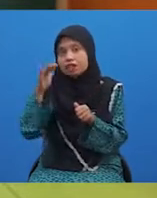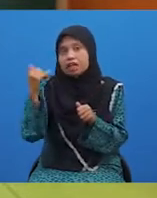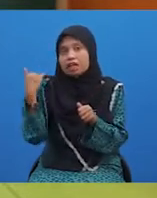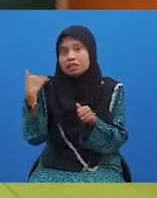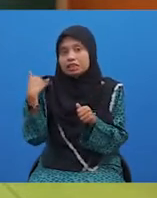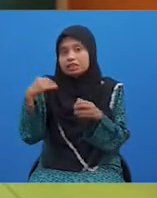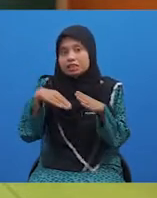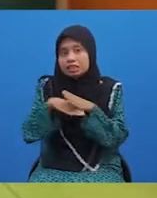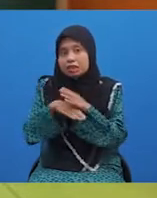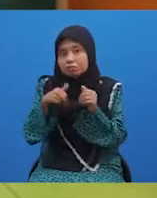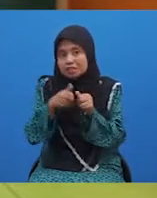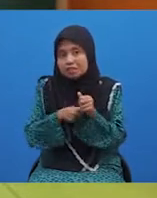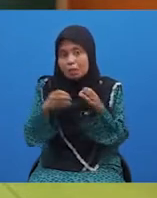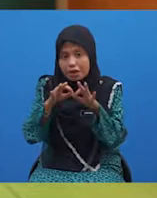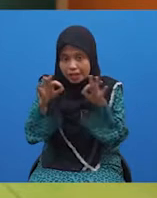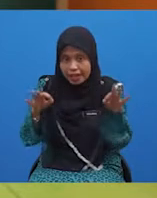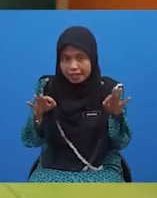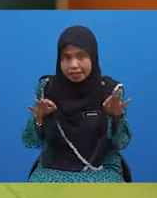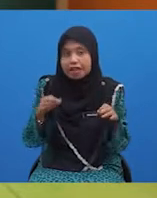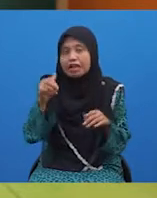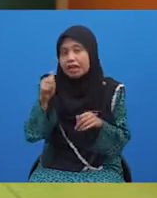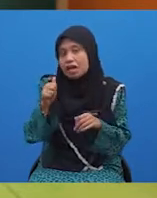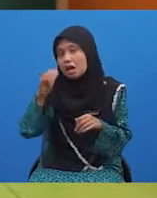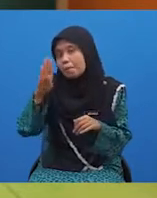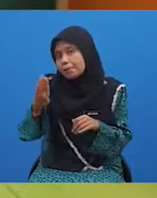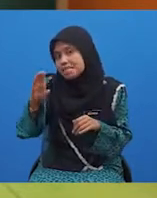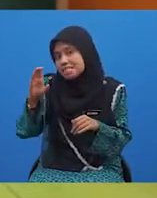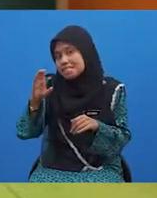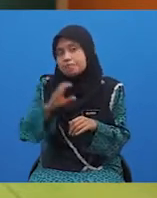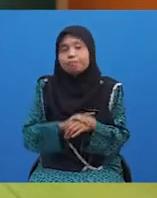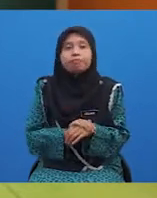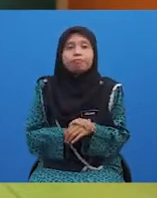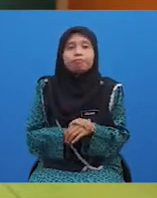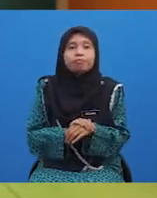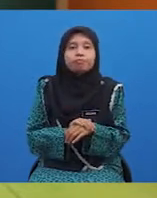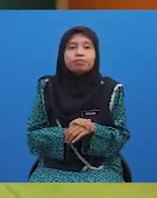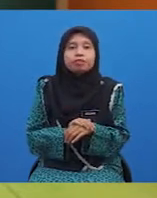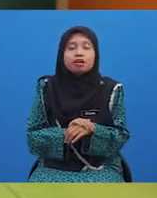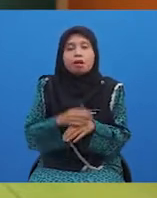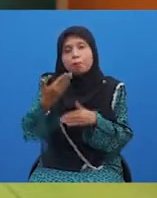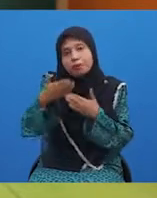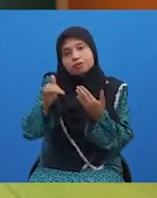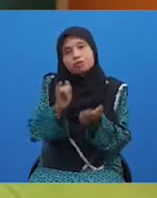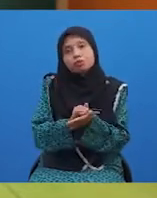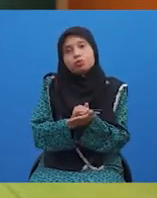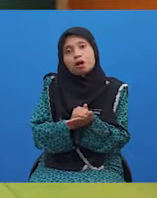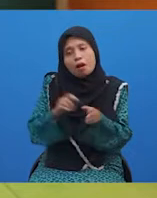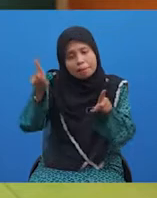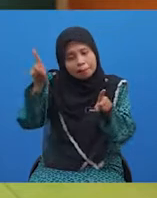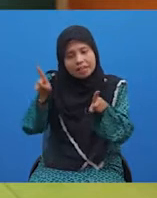terdapat dalam setiap ayat A, B dan C. Kemudian,